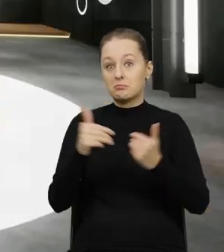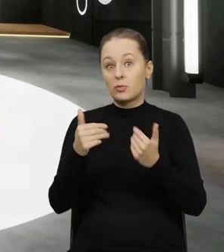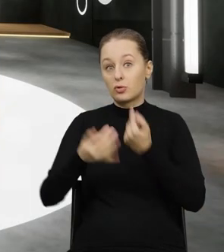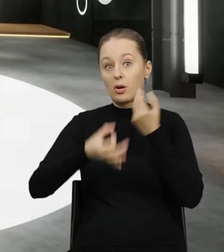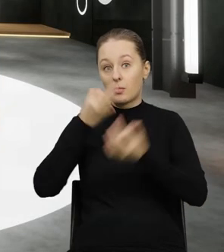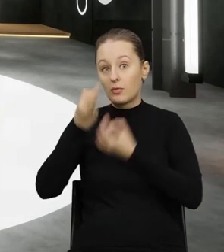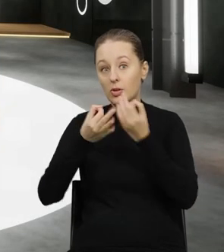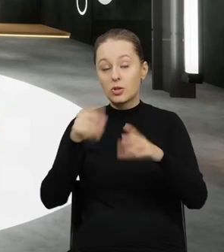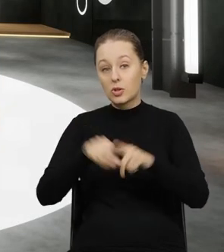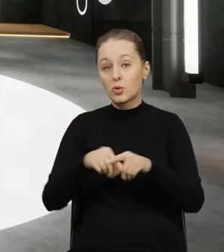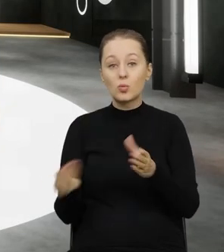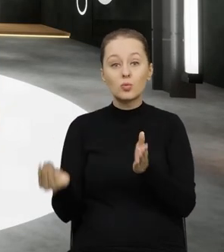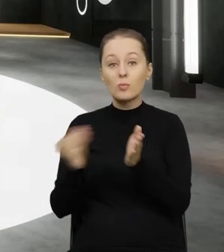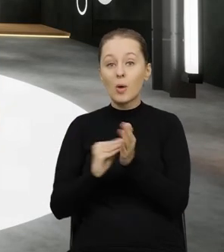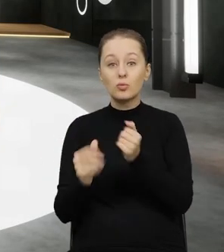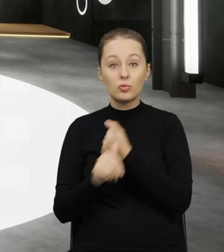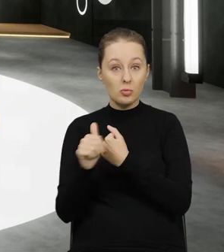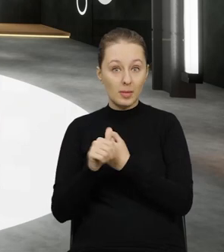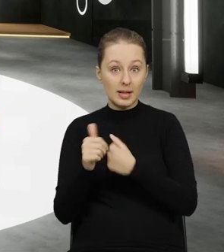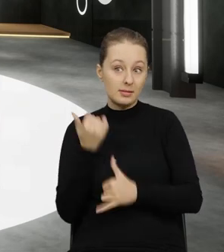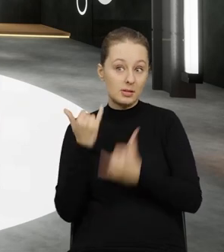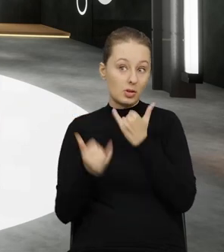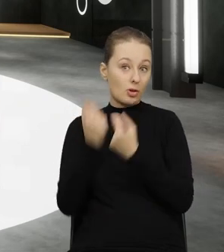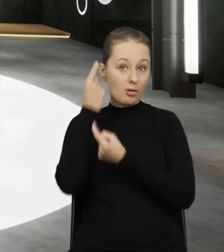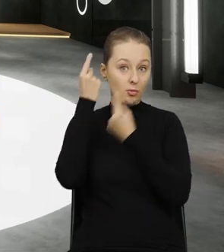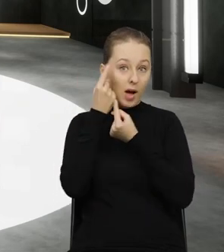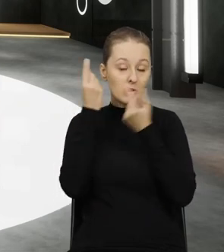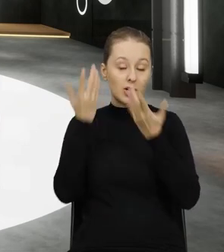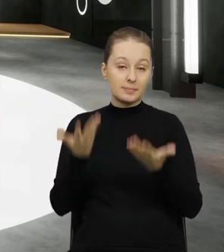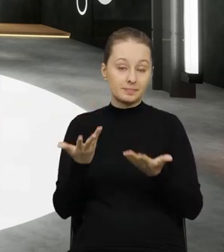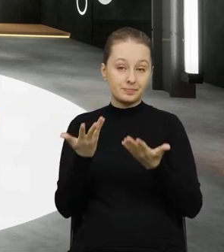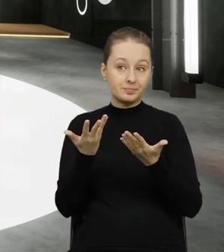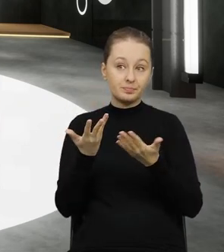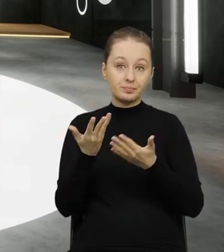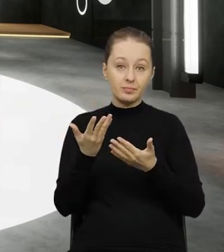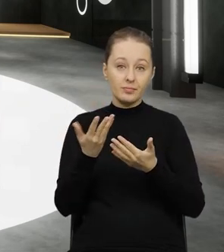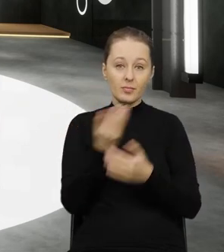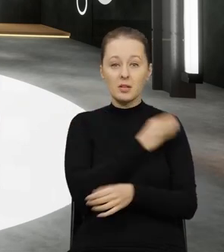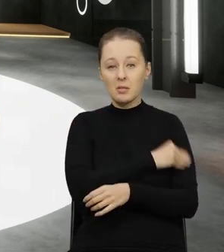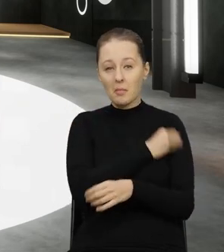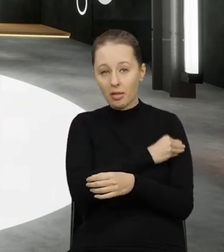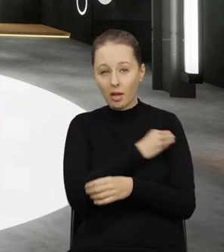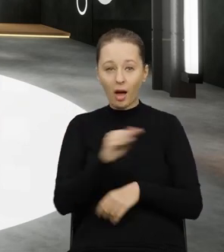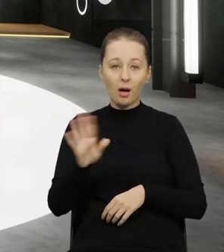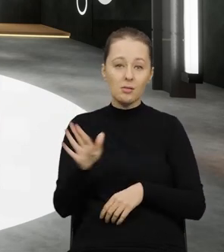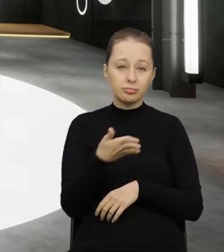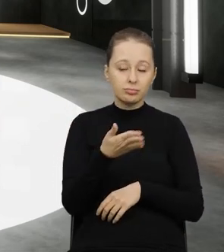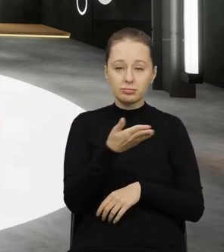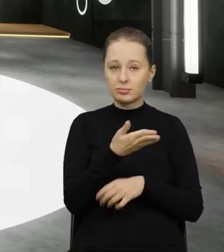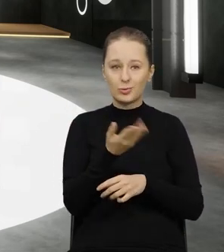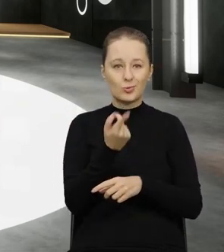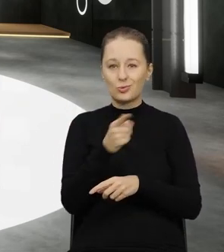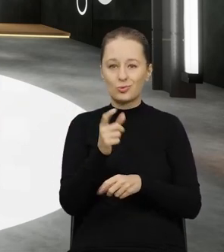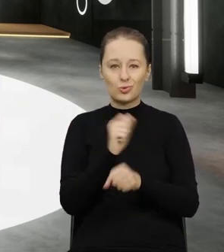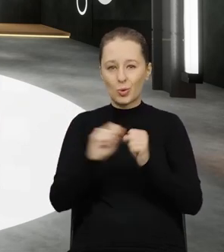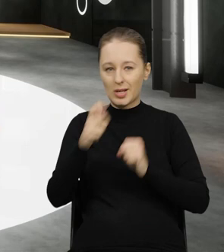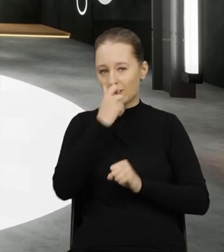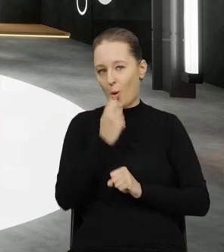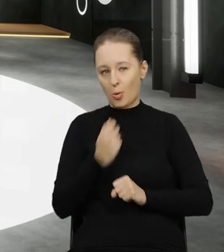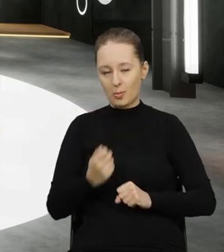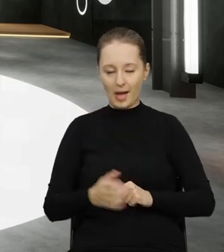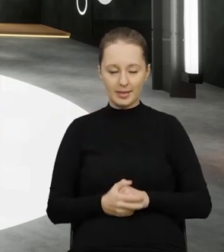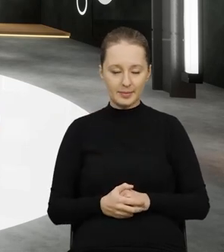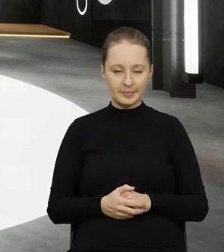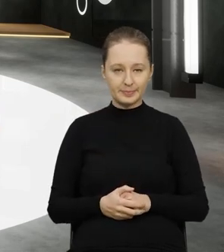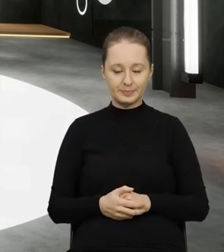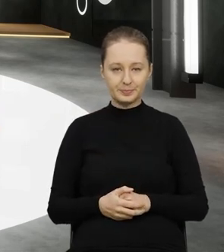pole do podpisu i może uzupełnić dokumentację no jeżeli uważa, że ten towar nie stanowi odpadu.